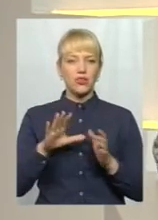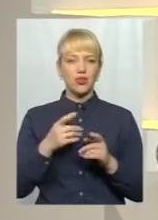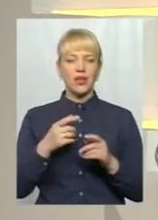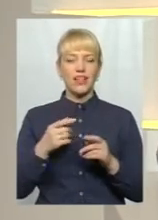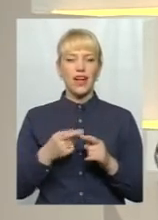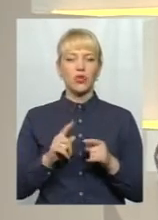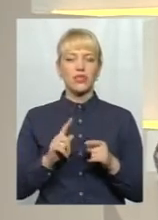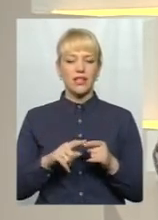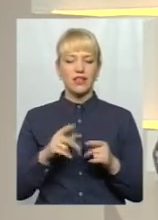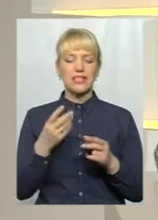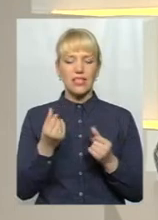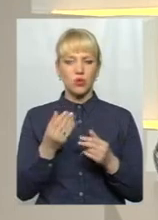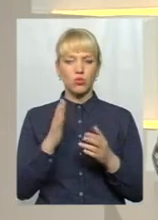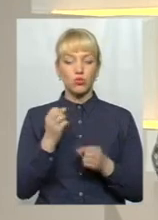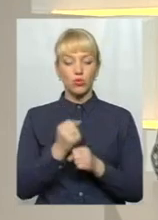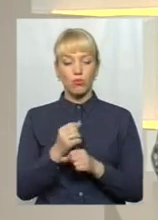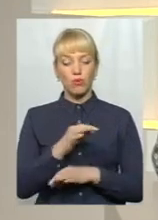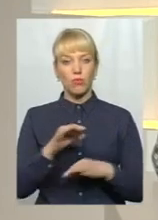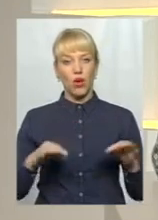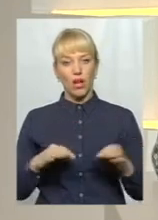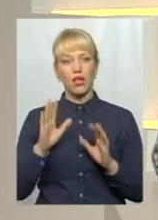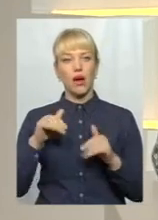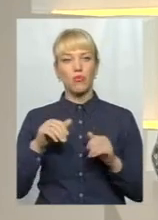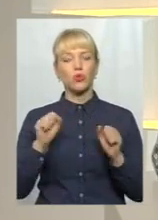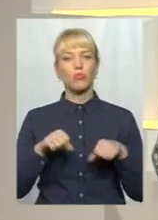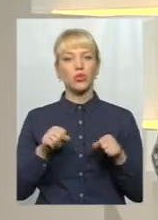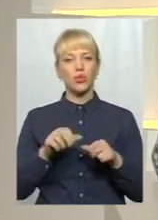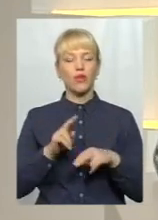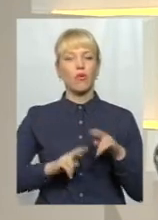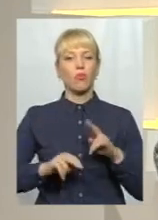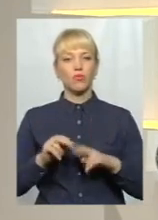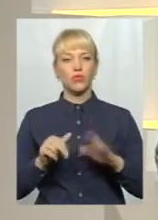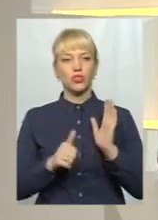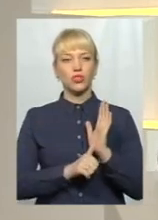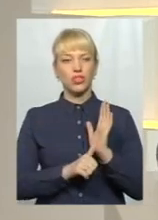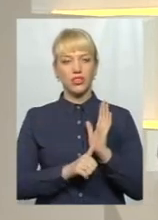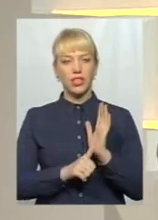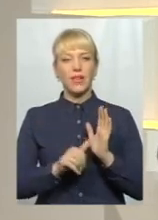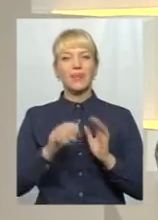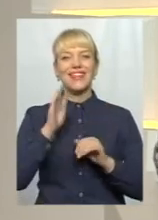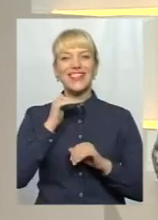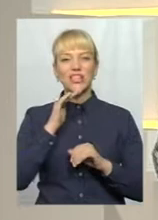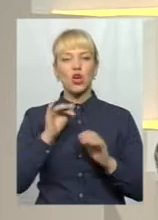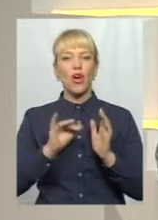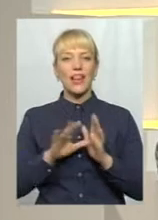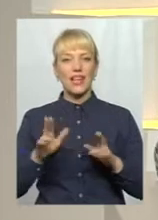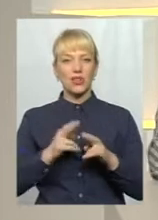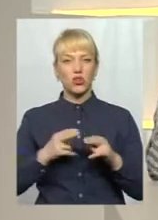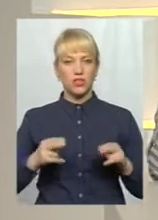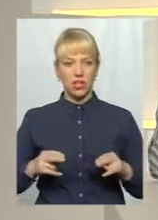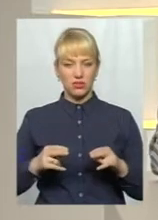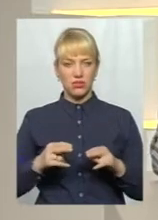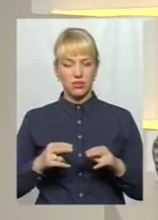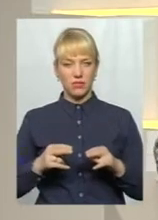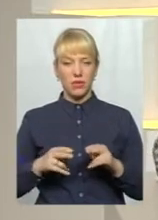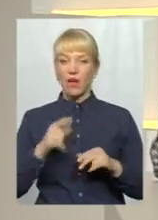це просто зроблять проєкт, а потім, можливо, побудують 6 гідроелектростанцій. Але питання